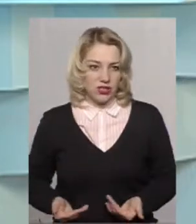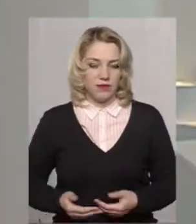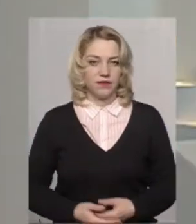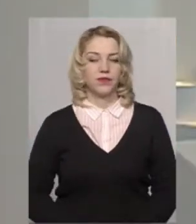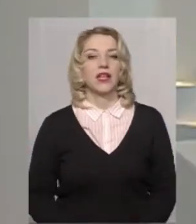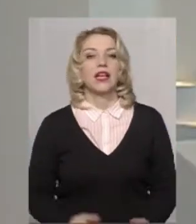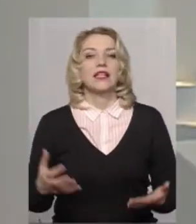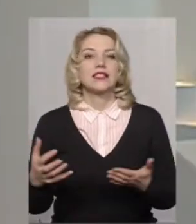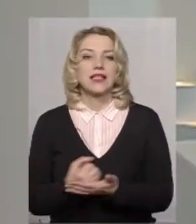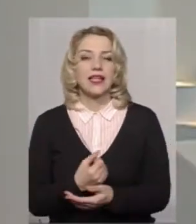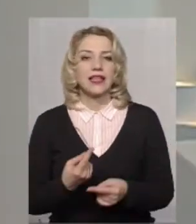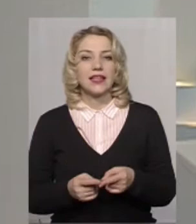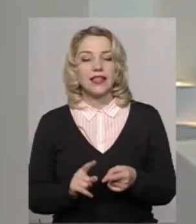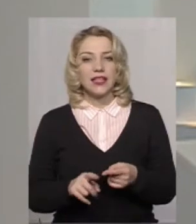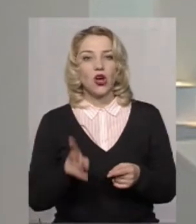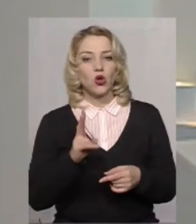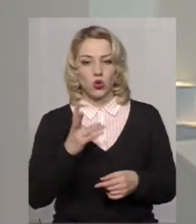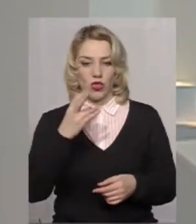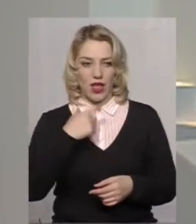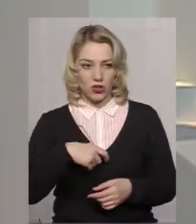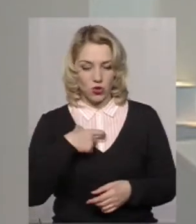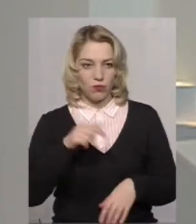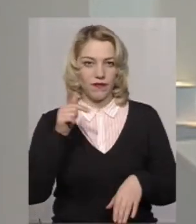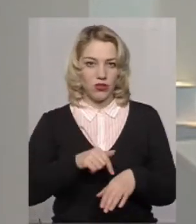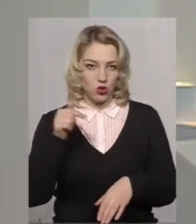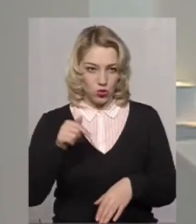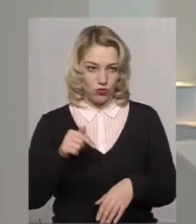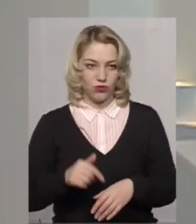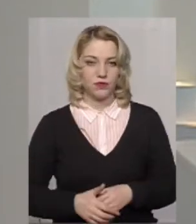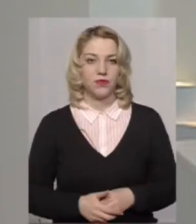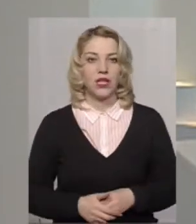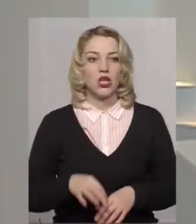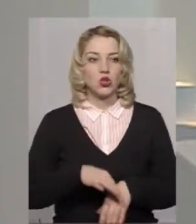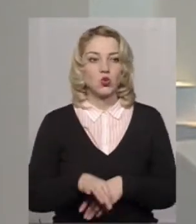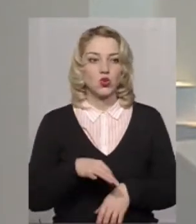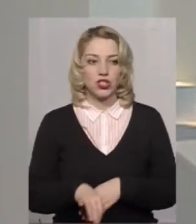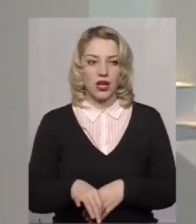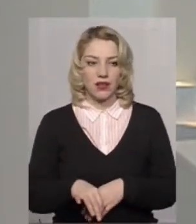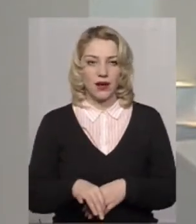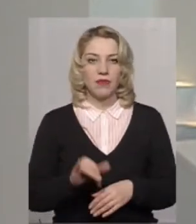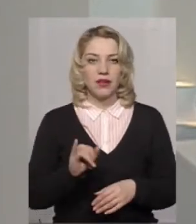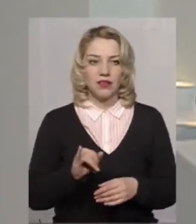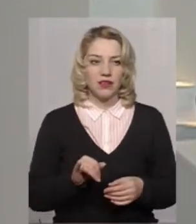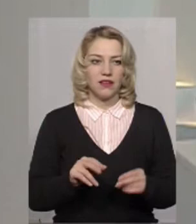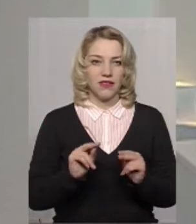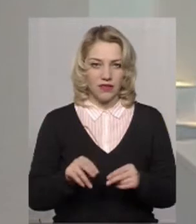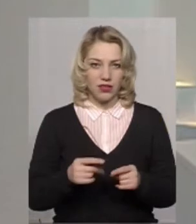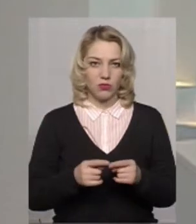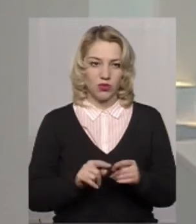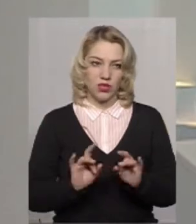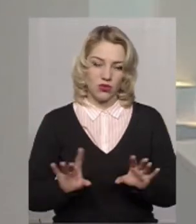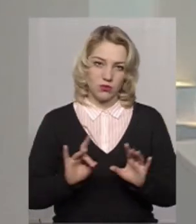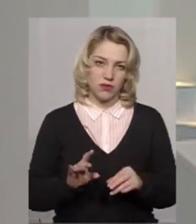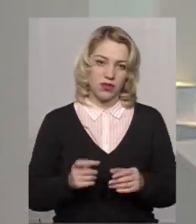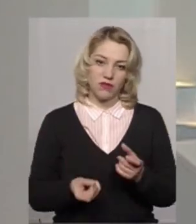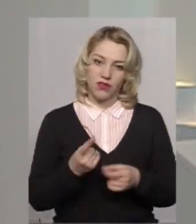Знайти тих, хто на собі відчув знущання і відверто про це розповісти,